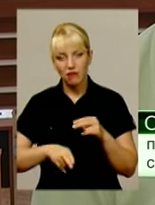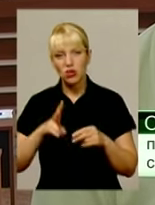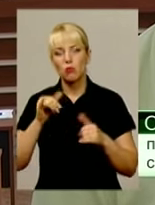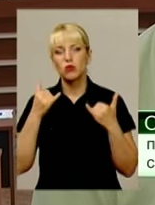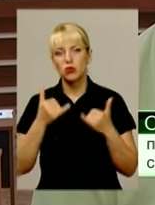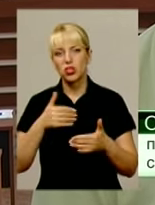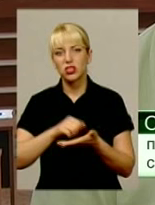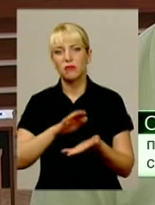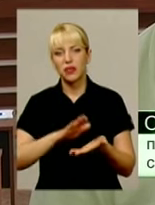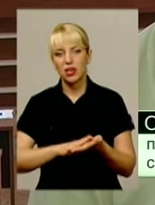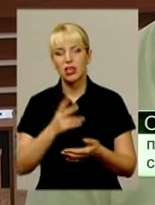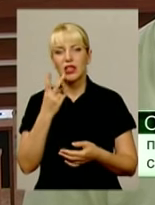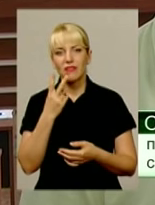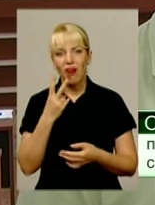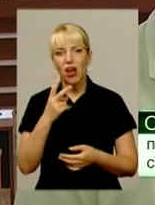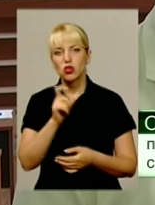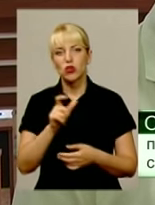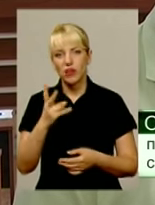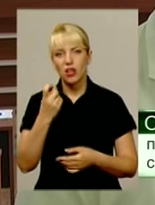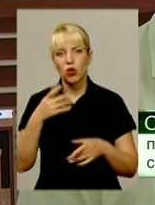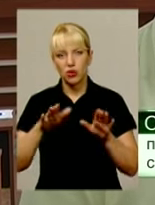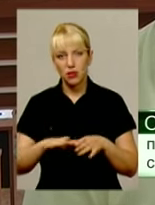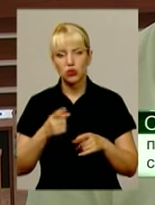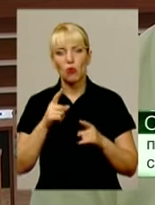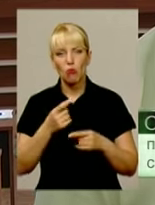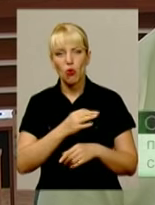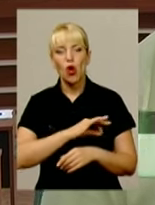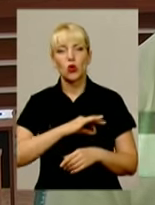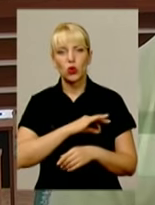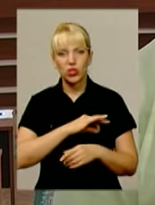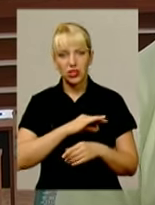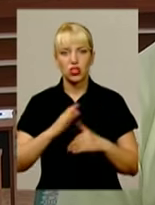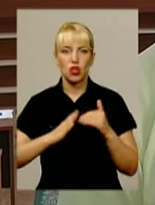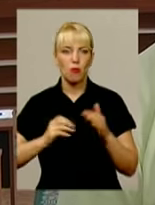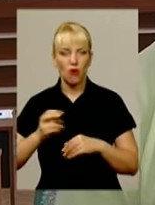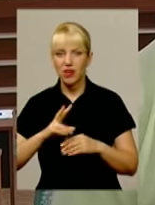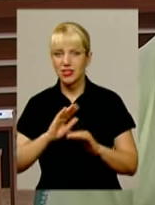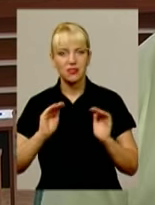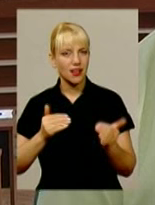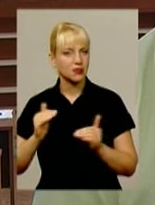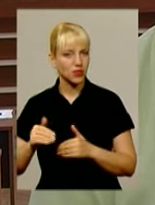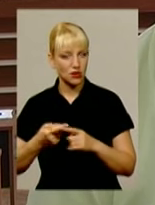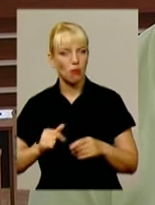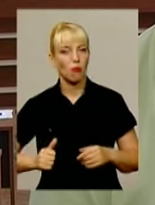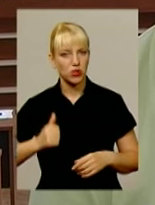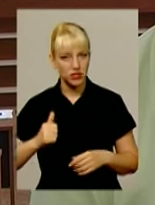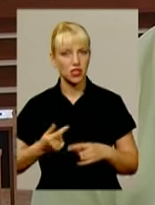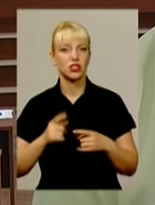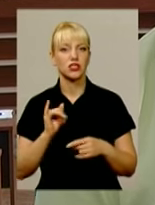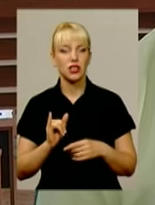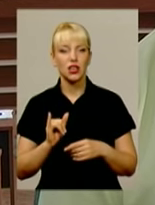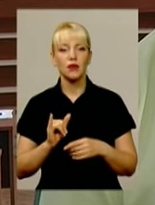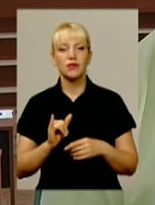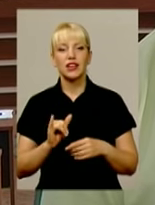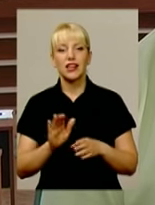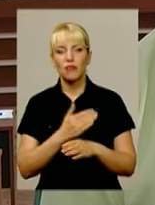конкурс два чоловіка на місці. Тому престижність юридичної професії, професії управлінця абсолютно не зменшилась. І в силу реформування